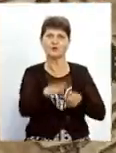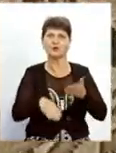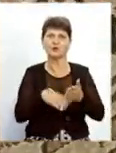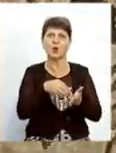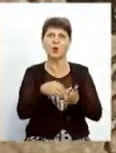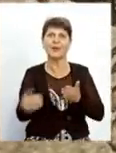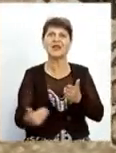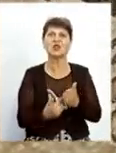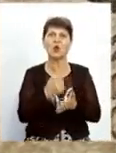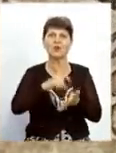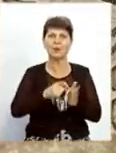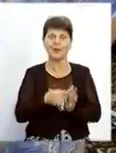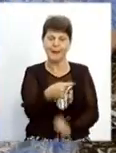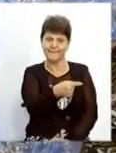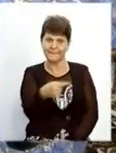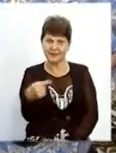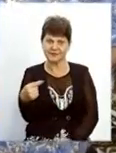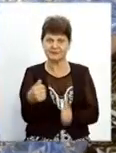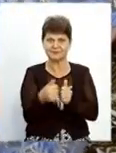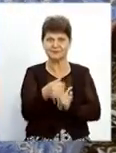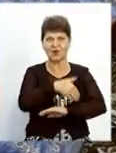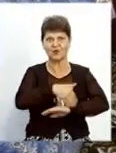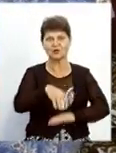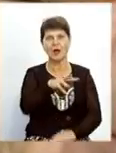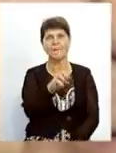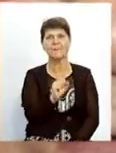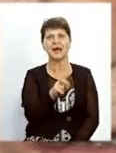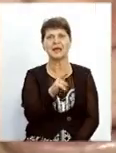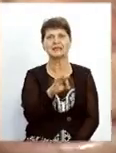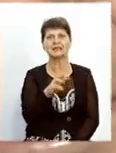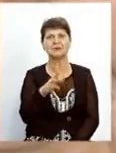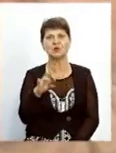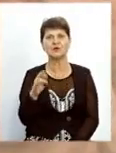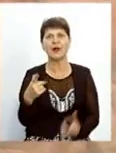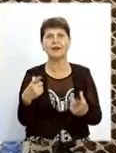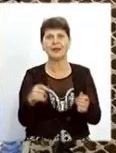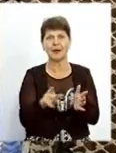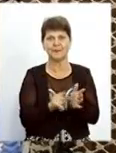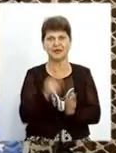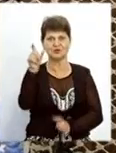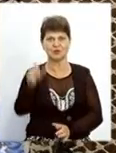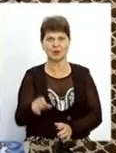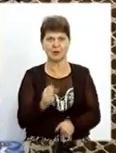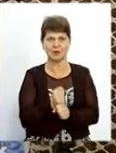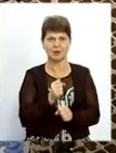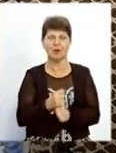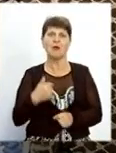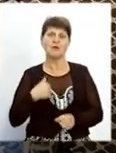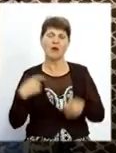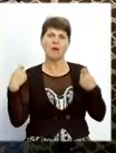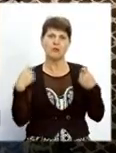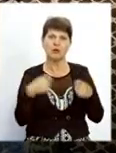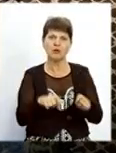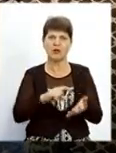купити нове помешкання на першому поверсі поблизу вулиці Максимовича, де пенсіонерка працює. Я продала свою квартирку за